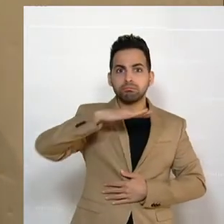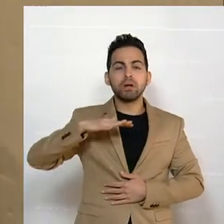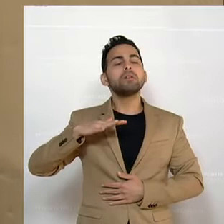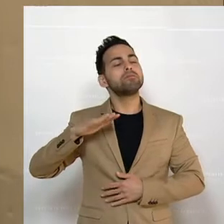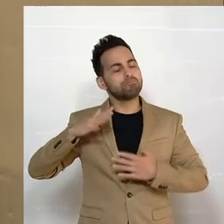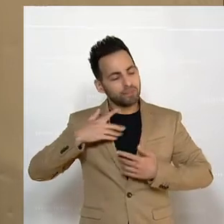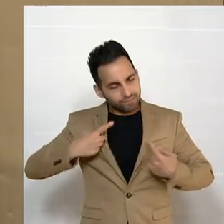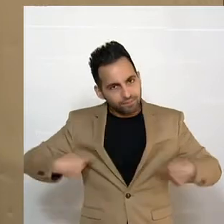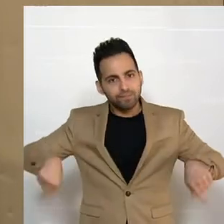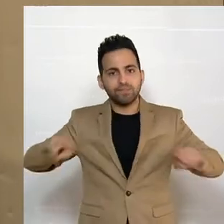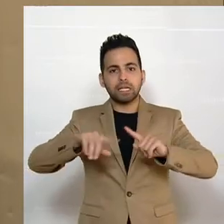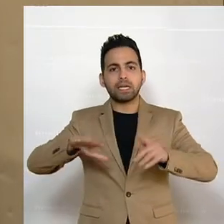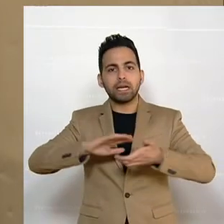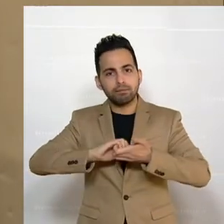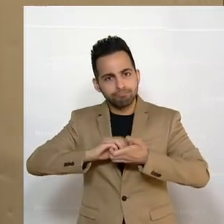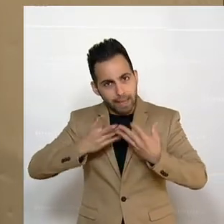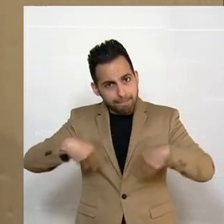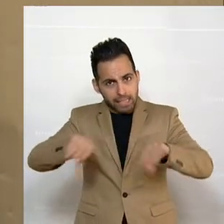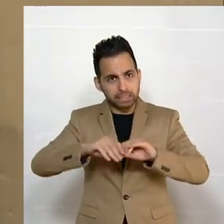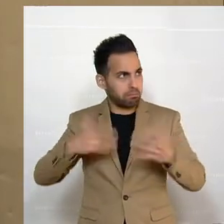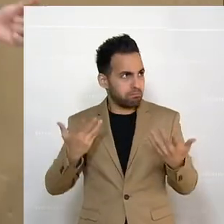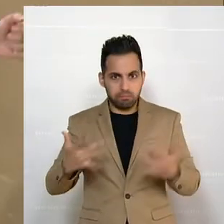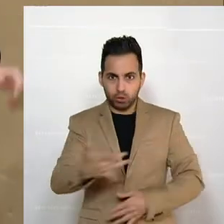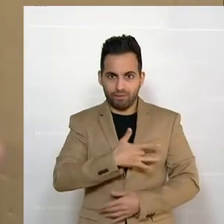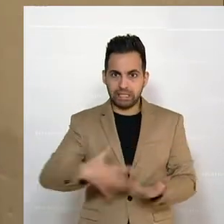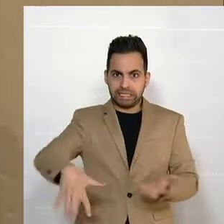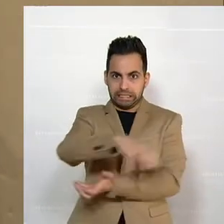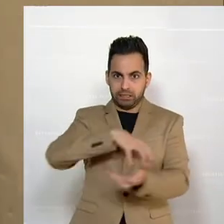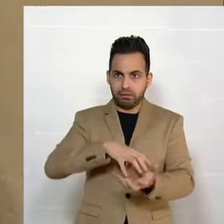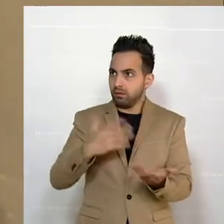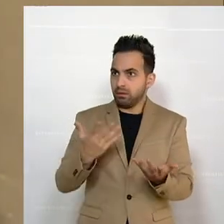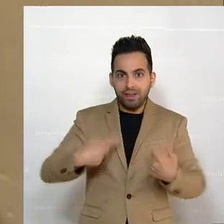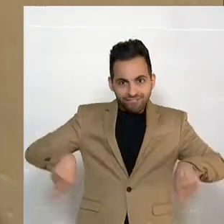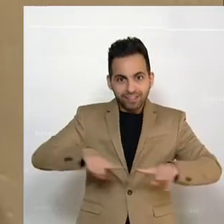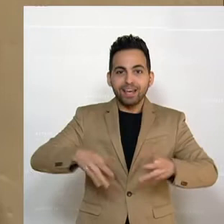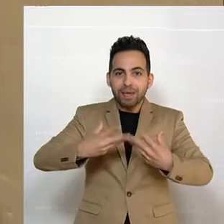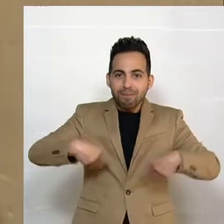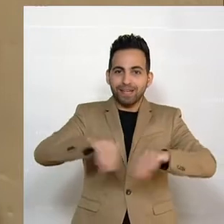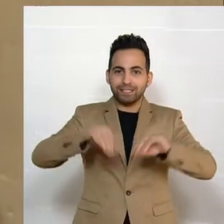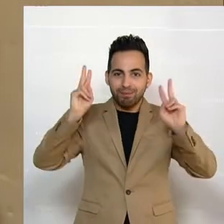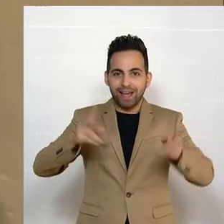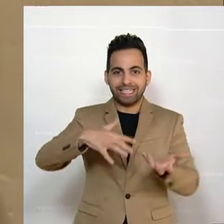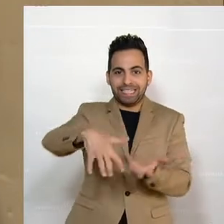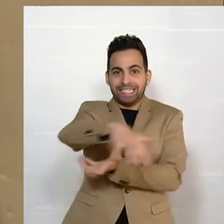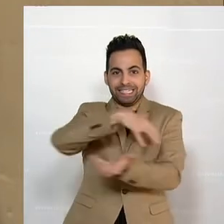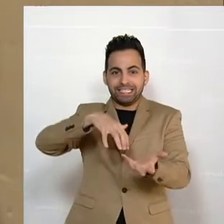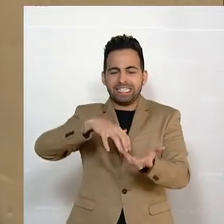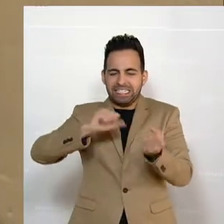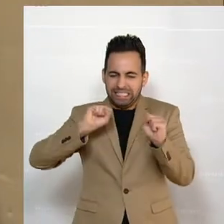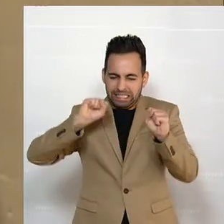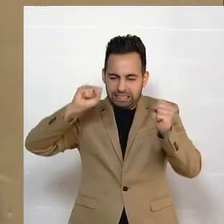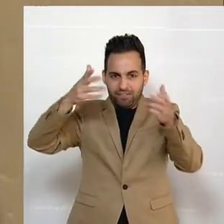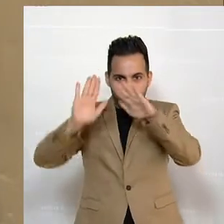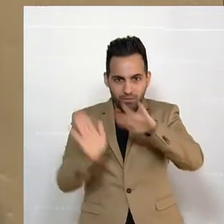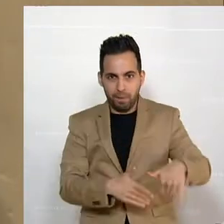dass wir alle gemeinsam in dieser Krise stecken und dass wir alle gemeinsam aus dieser Krise herauskommen. Weil das ist keine individuelle Entscheidung, die